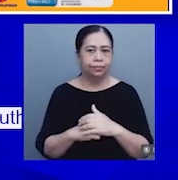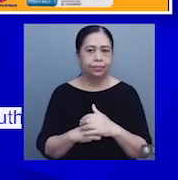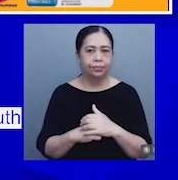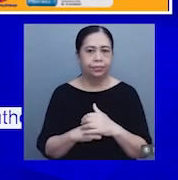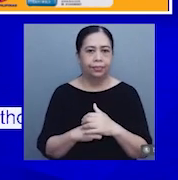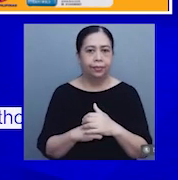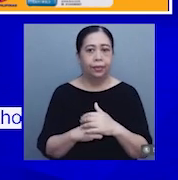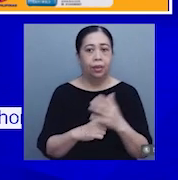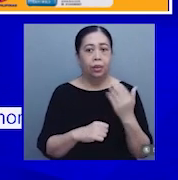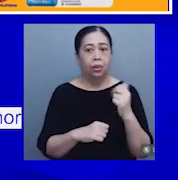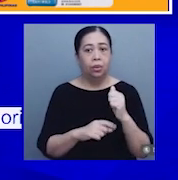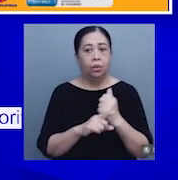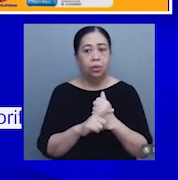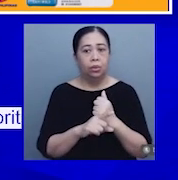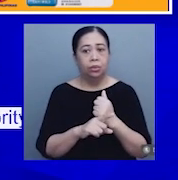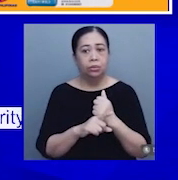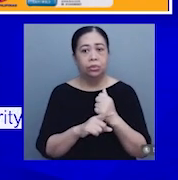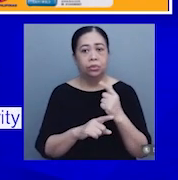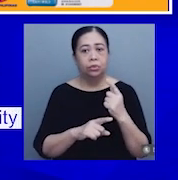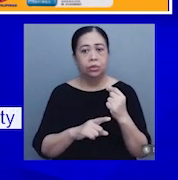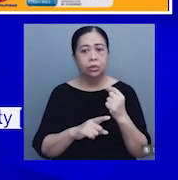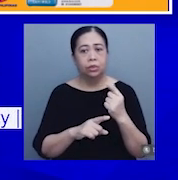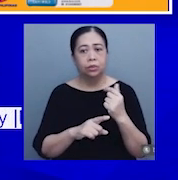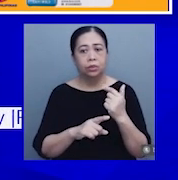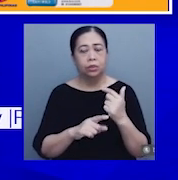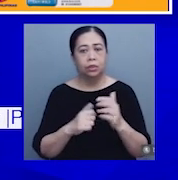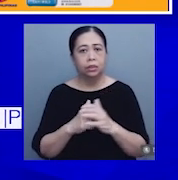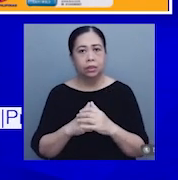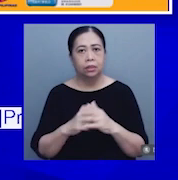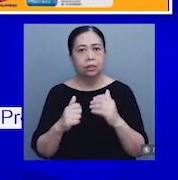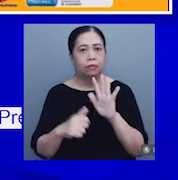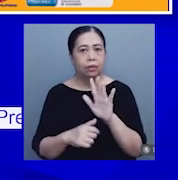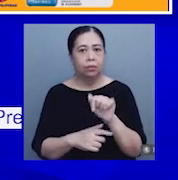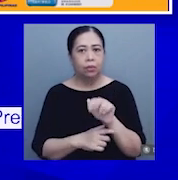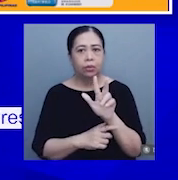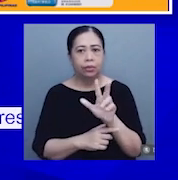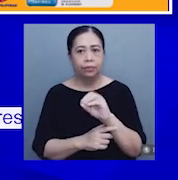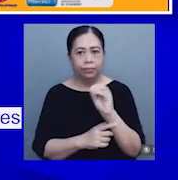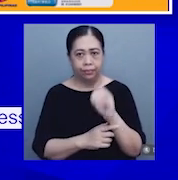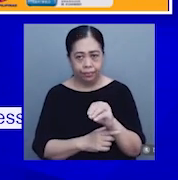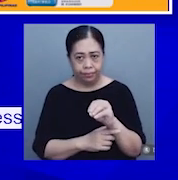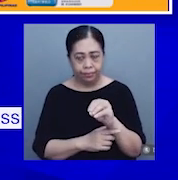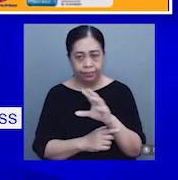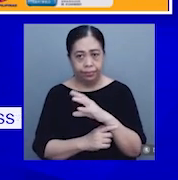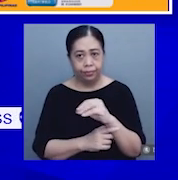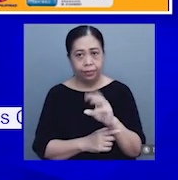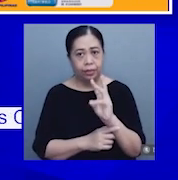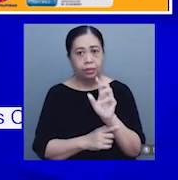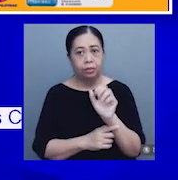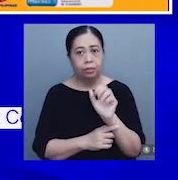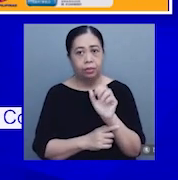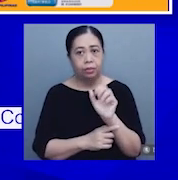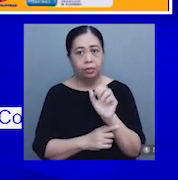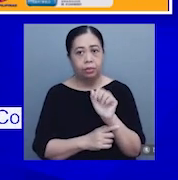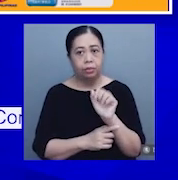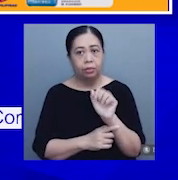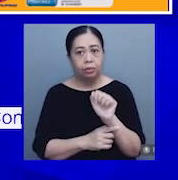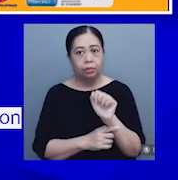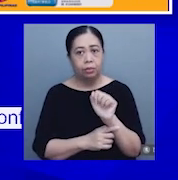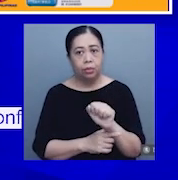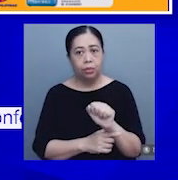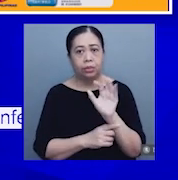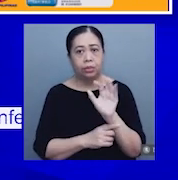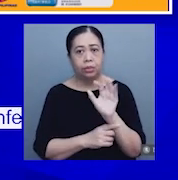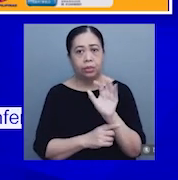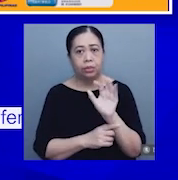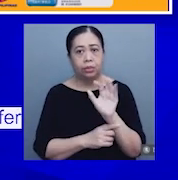Nung Agusto 2023, ang inflation ay ay tala sa antas na 5.3% at 6.9% naman noong